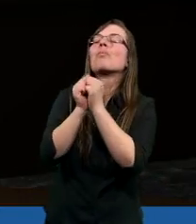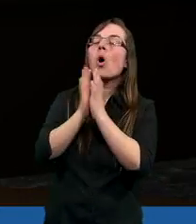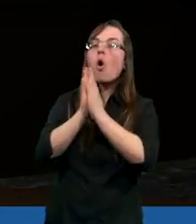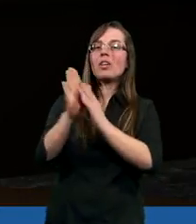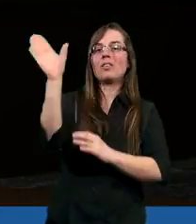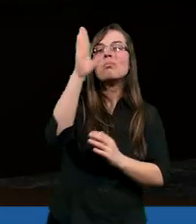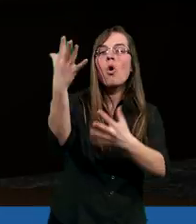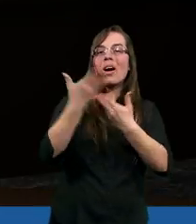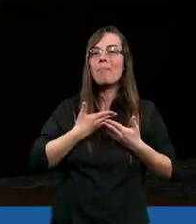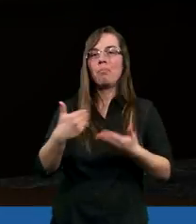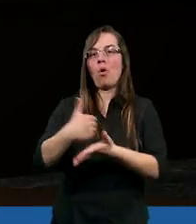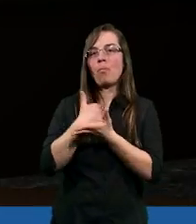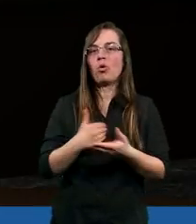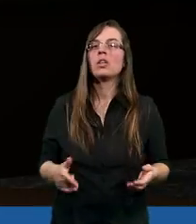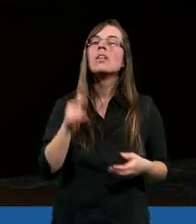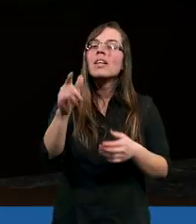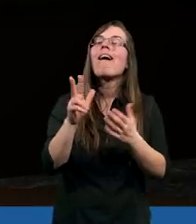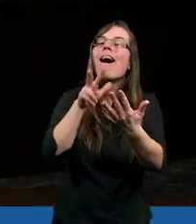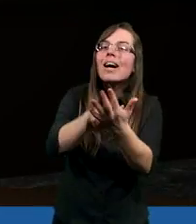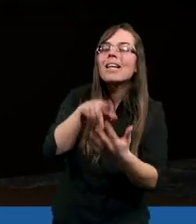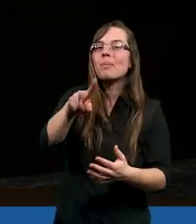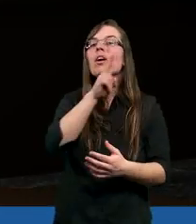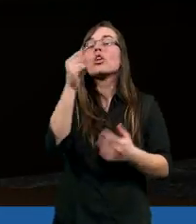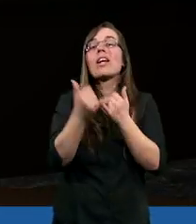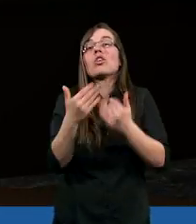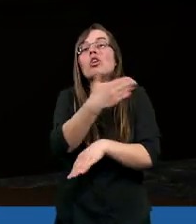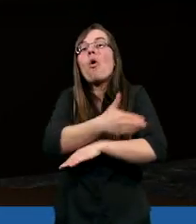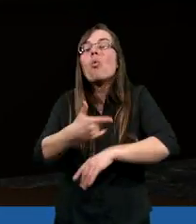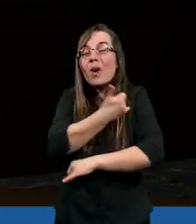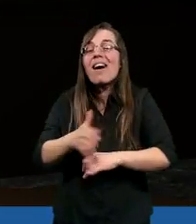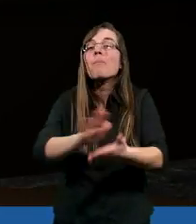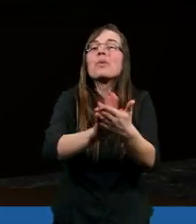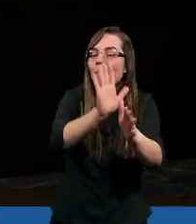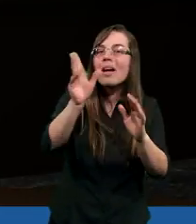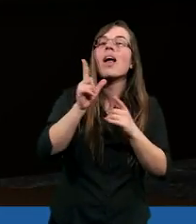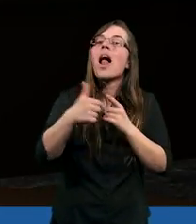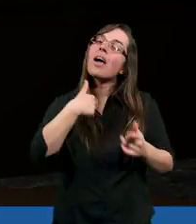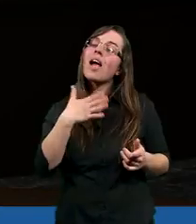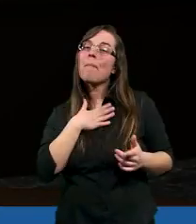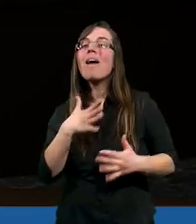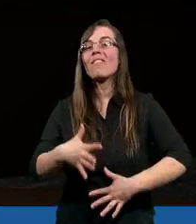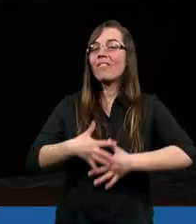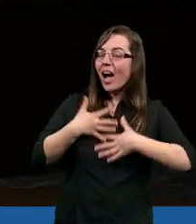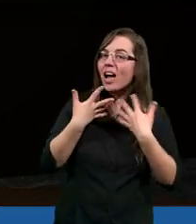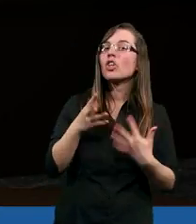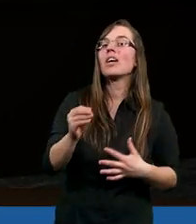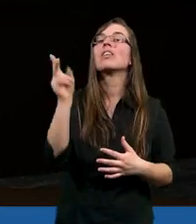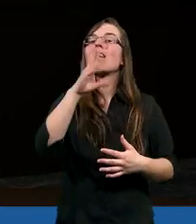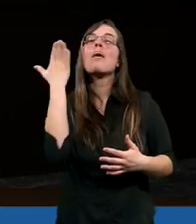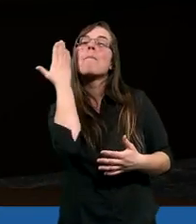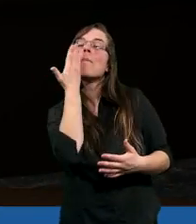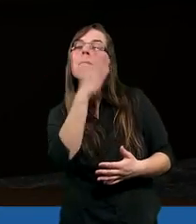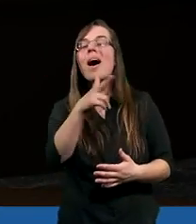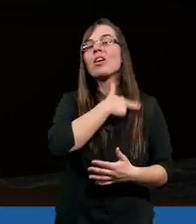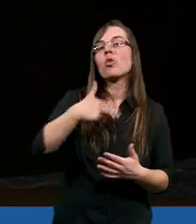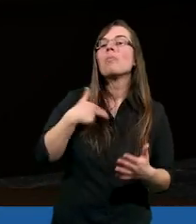pokusił się o takie stwierdzenie, ja przepraszam, jeśli kogokolwiek urażę, ale mam wrażenie, że za